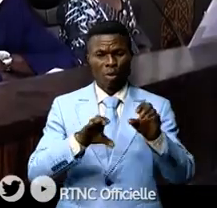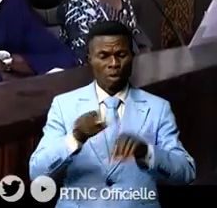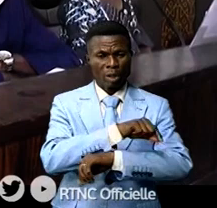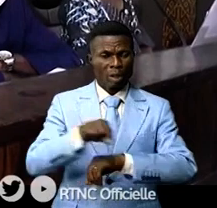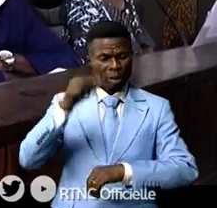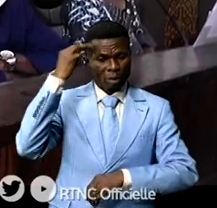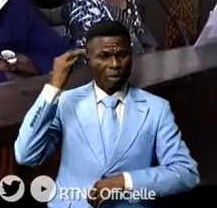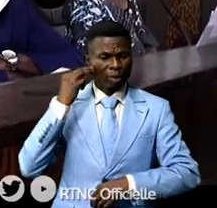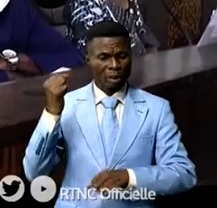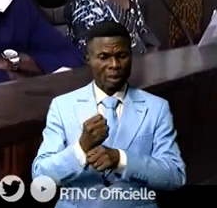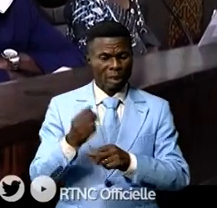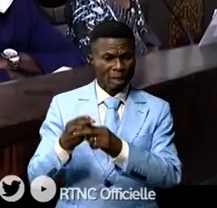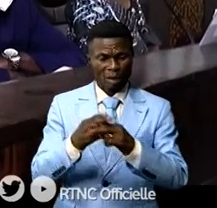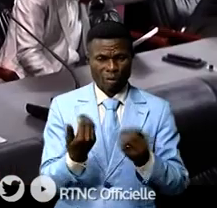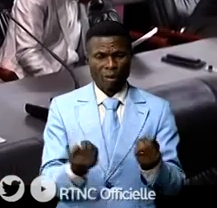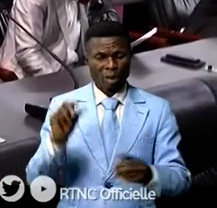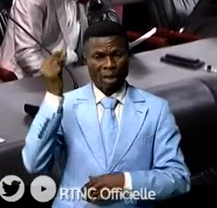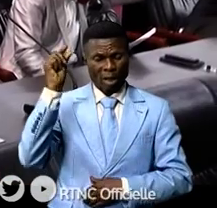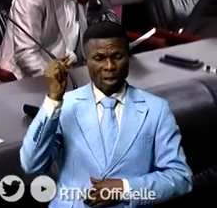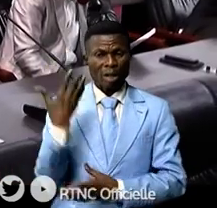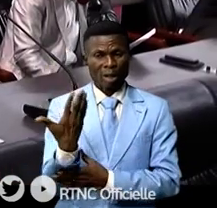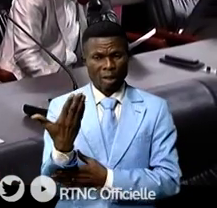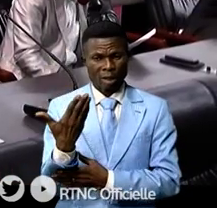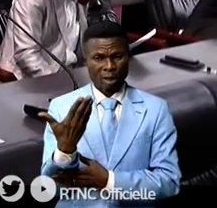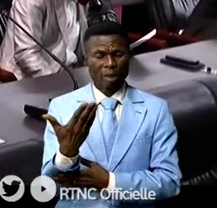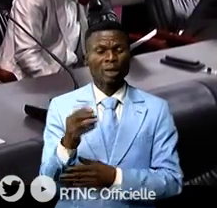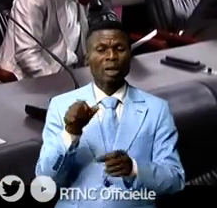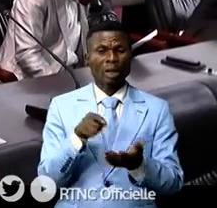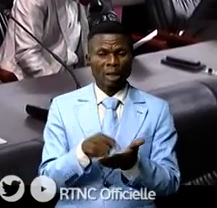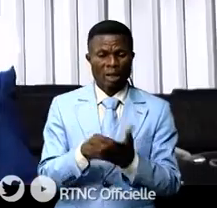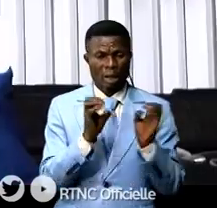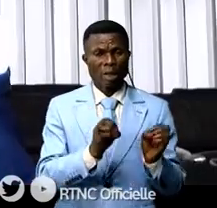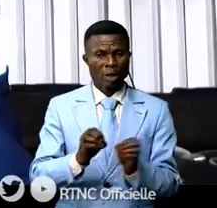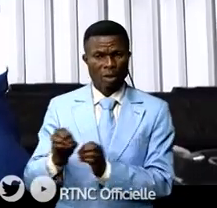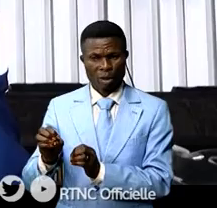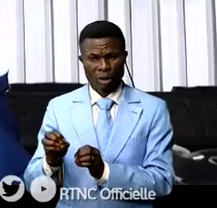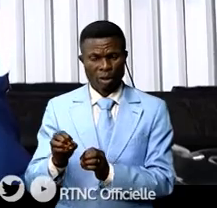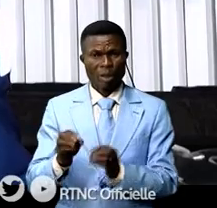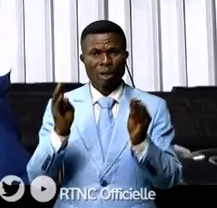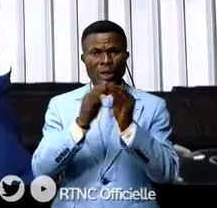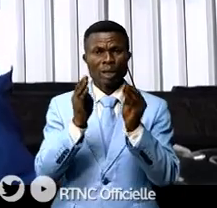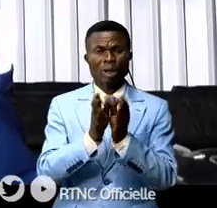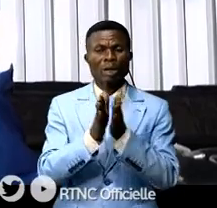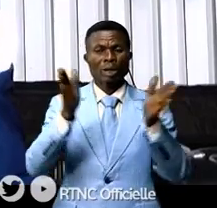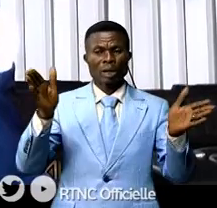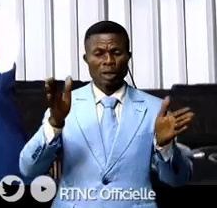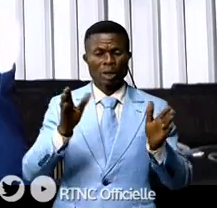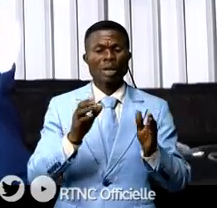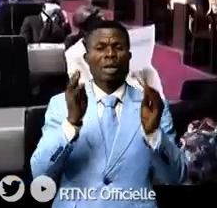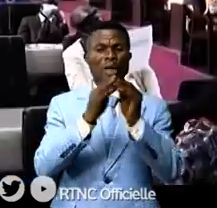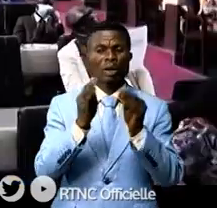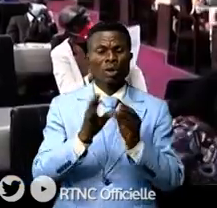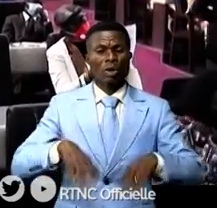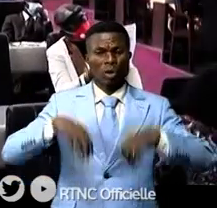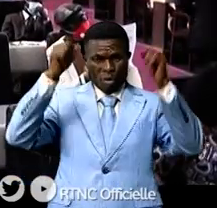suivi du travail des enfants dans les mines artisanales Sistema en sigle a organisé l'assemblée plénière et l'atelier sur la